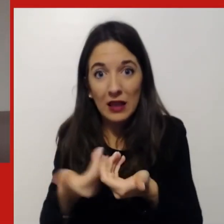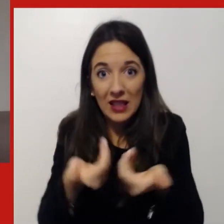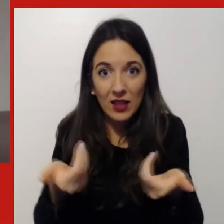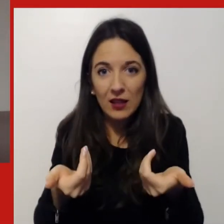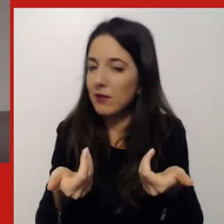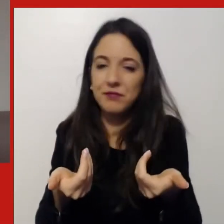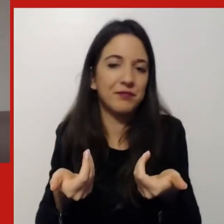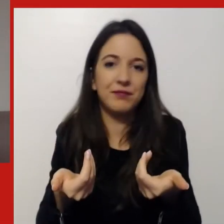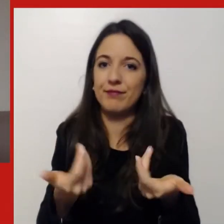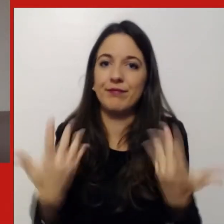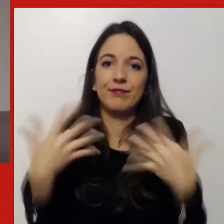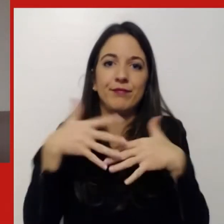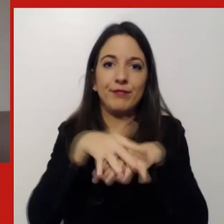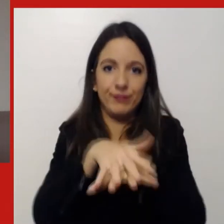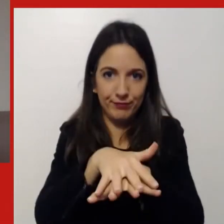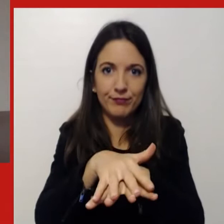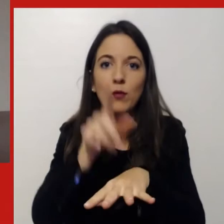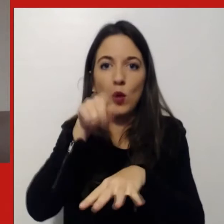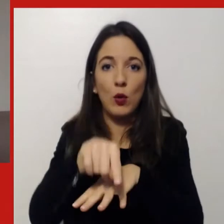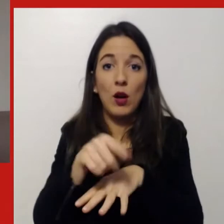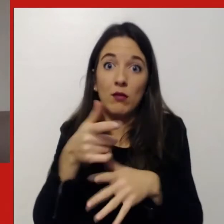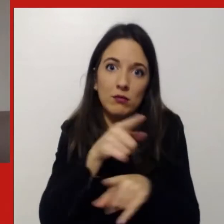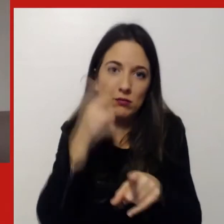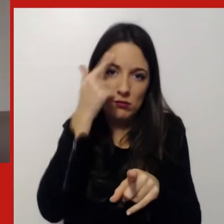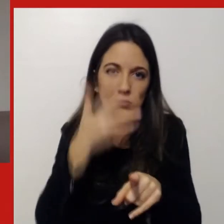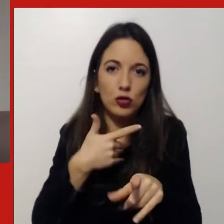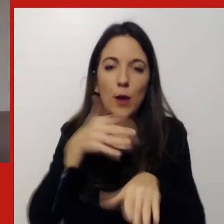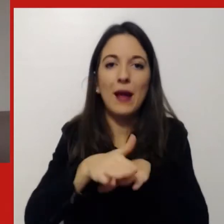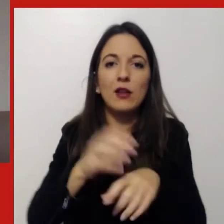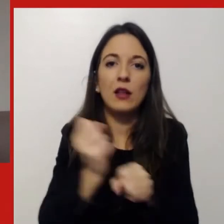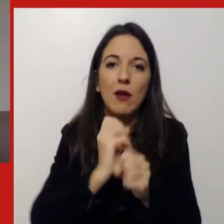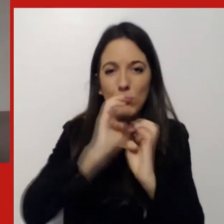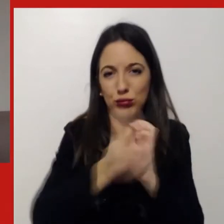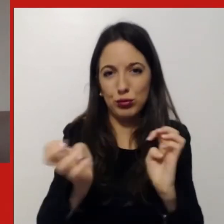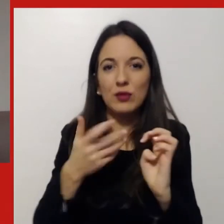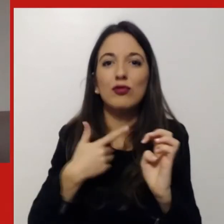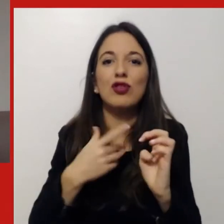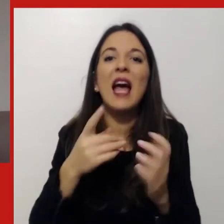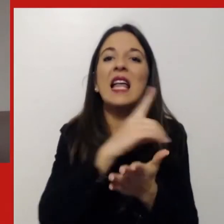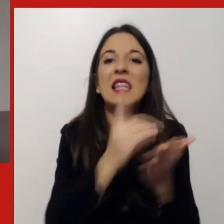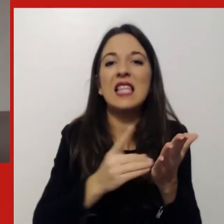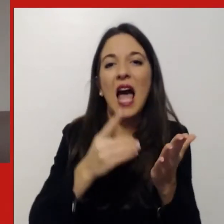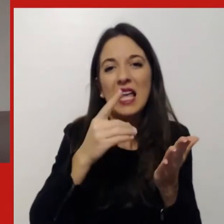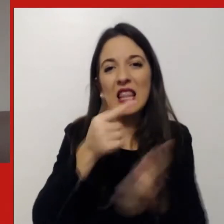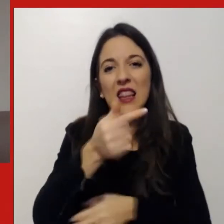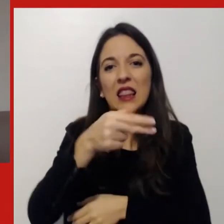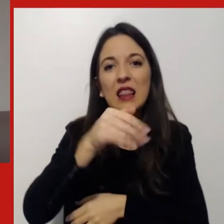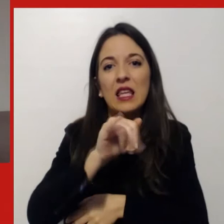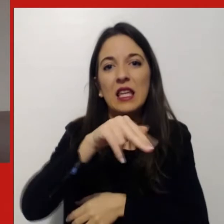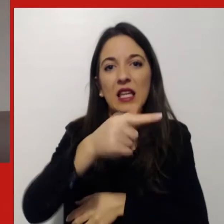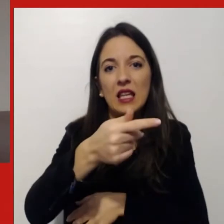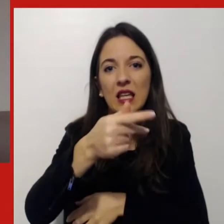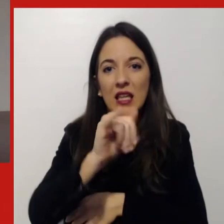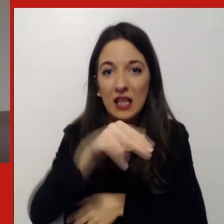ci sono molti metodi di lavoro, avrete sentito parlare del design thinking, del Six Sigma, ce ne sono diversi, tutti